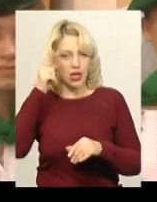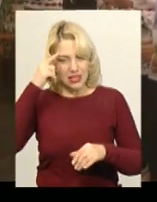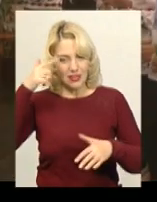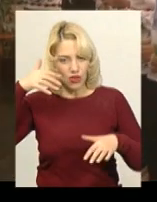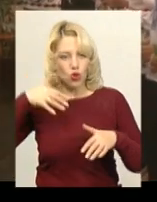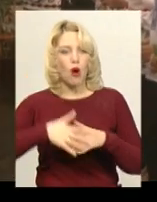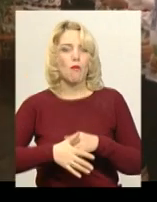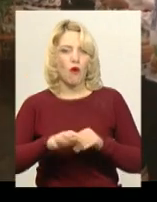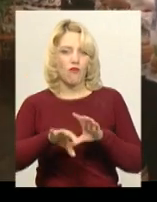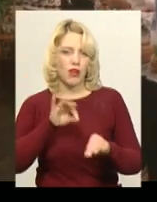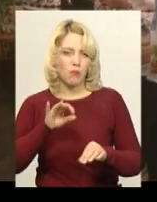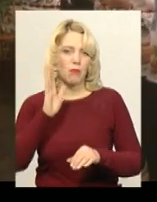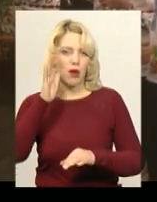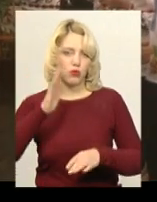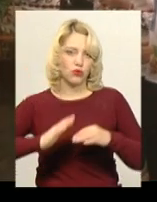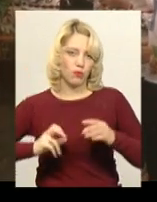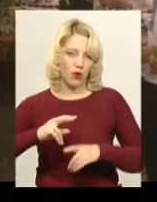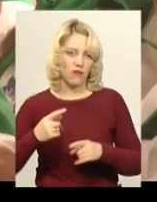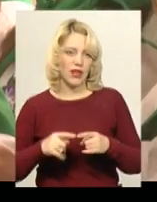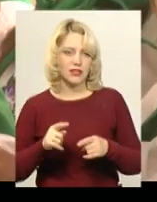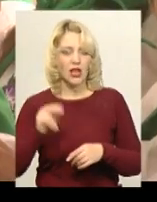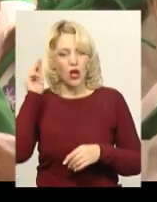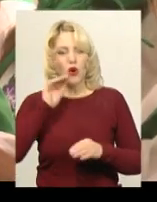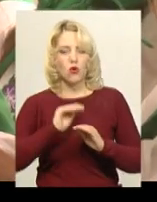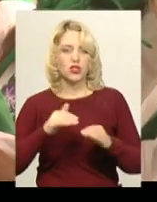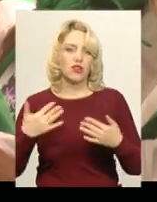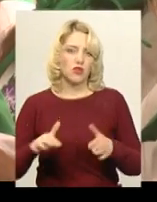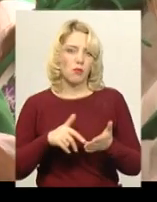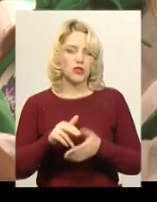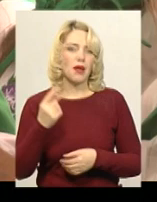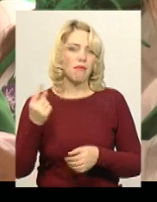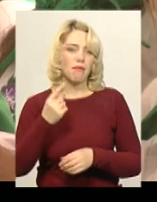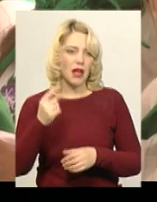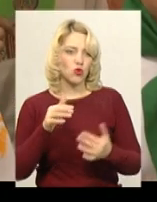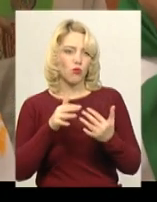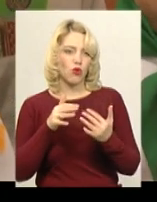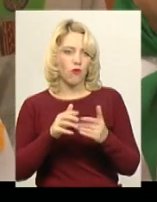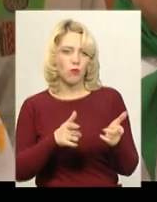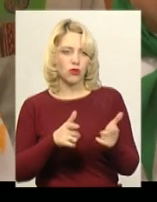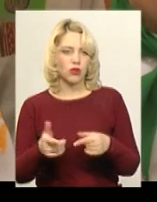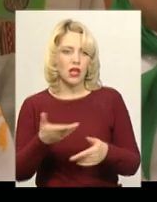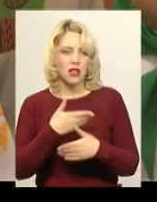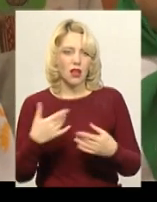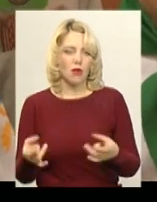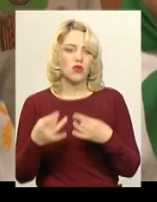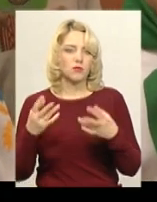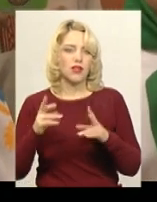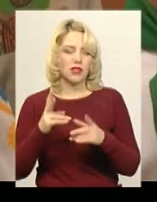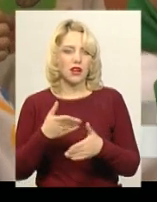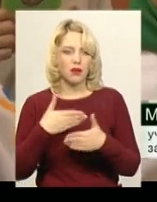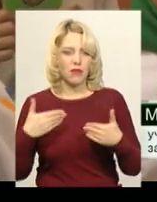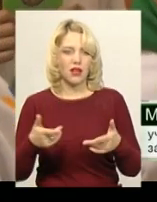професії. Учні восьмого Б-класу пройшли першу бойову підготовку, розповідає школяр Микита Паюк. Нам розповідали, як вони